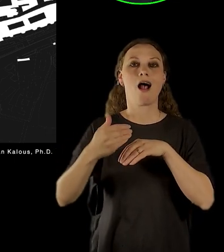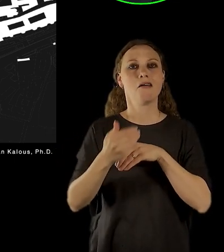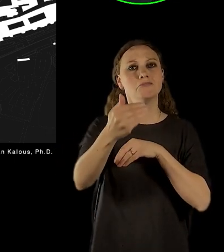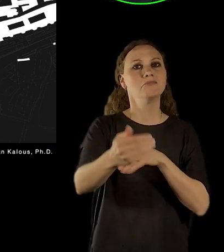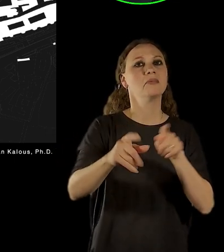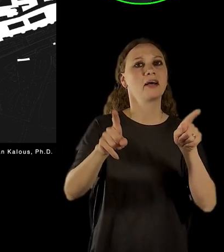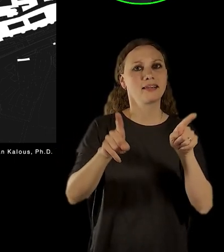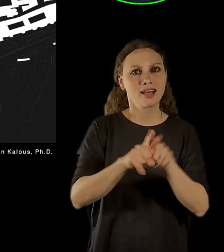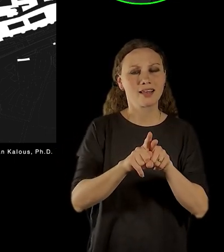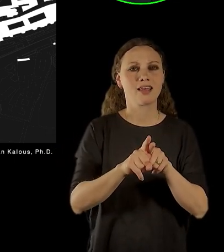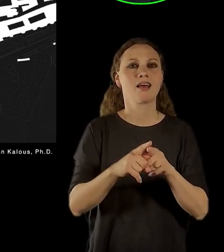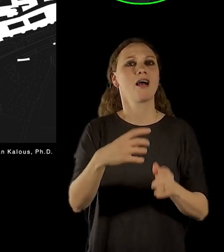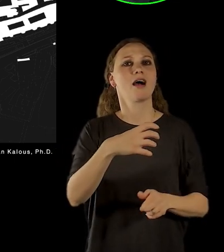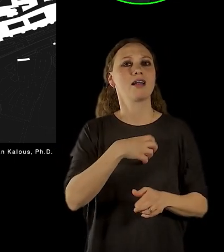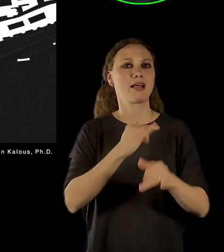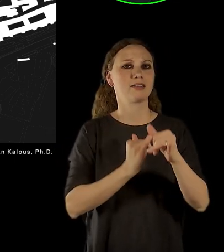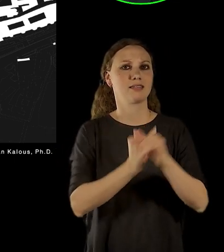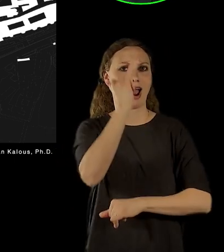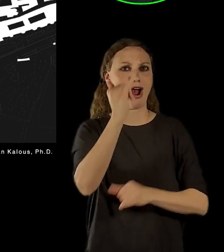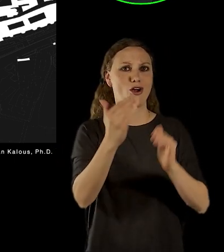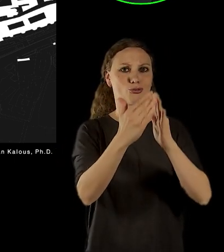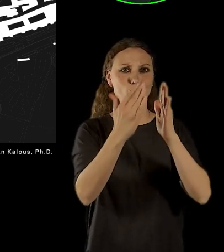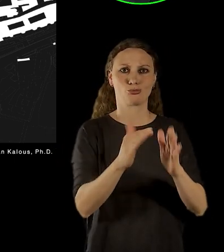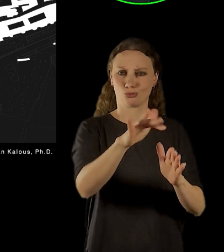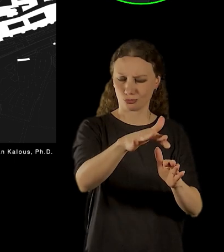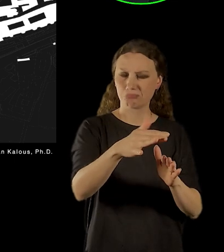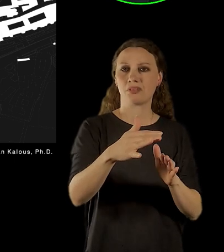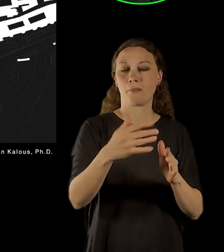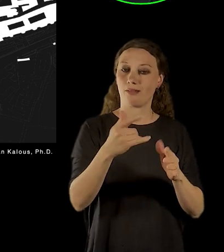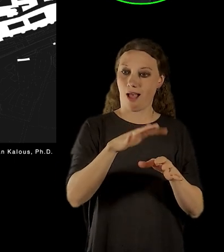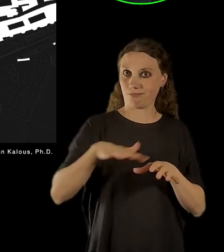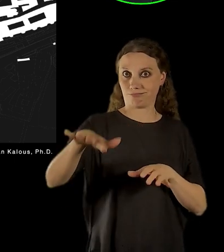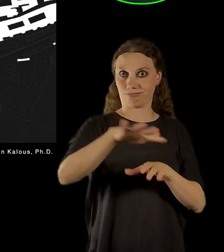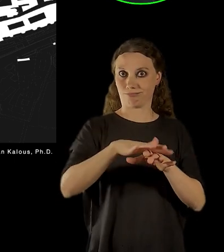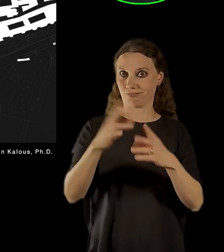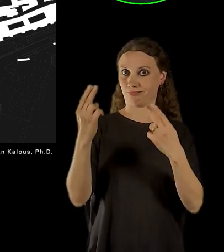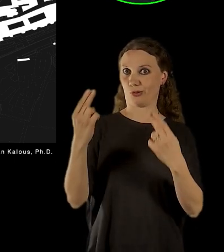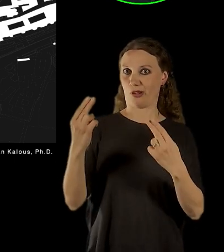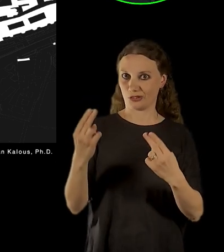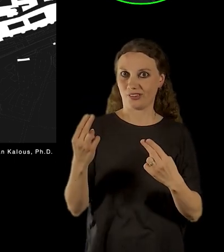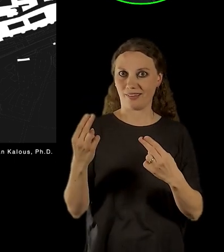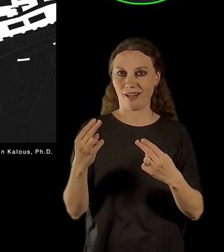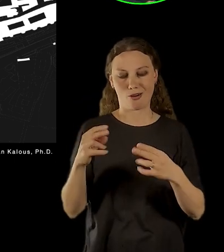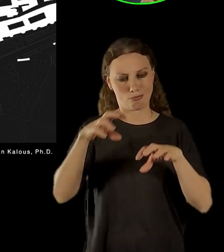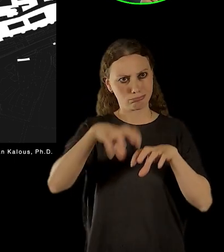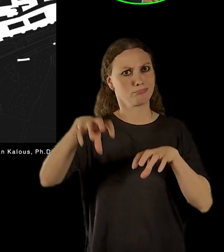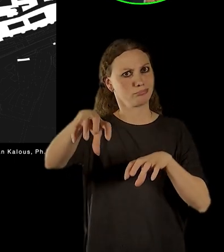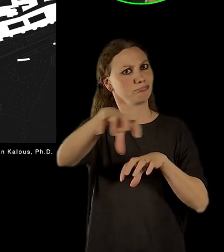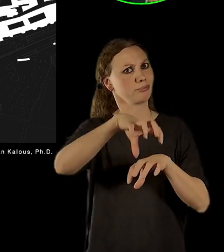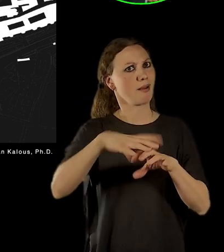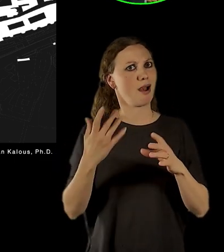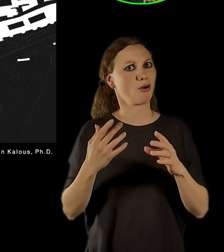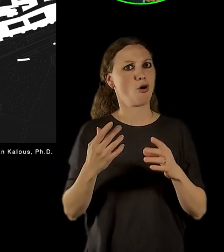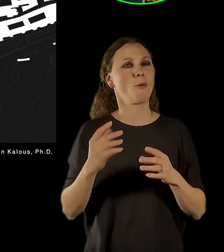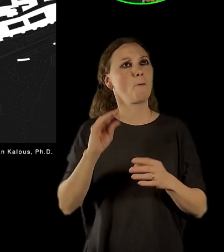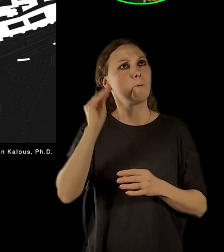to místo, které svým způsobem v tom koloritu existujících budov má nějaký svůj